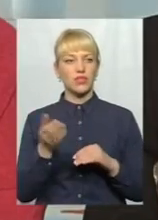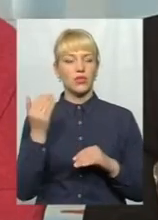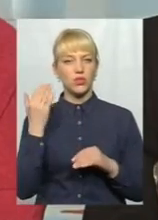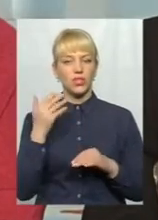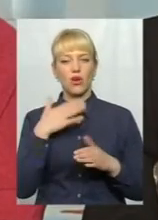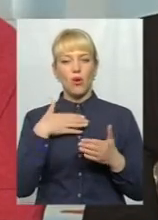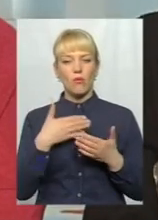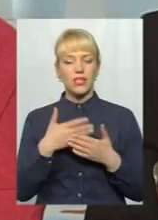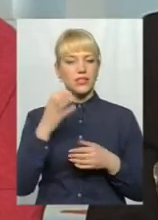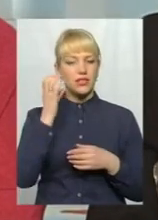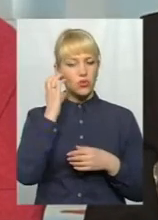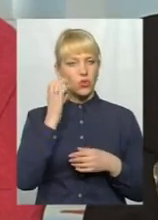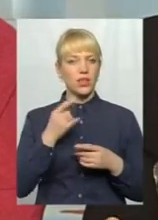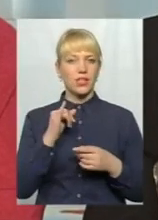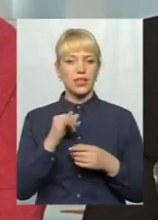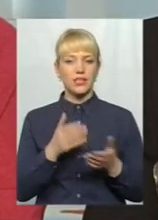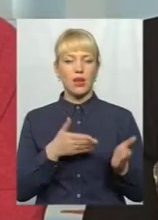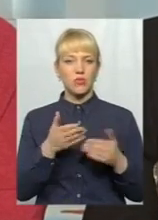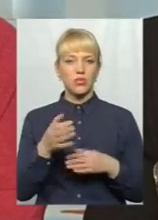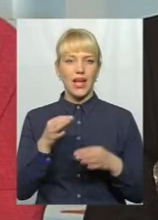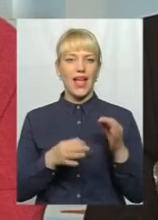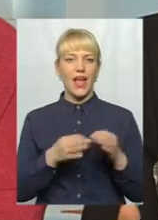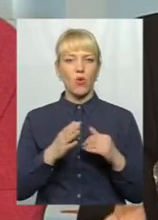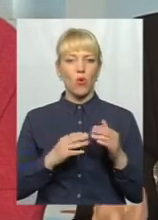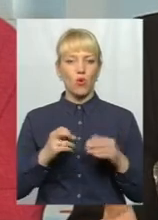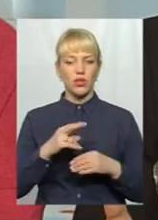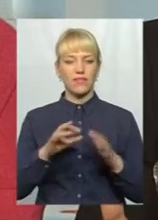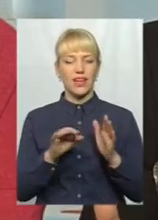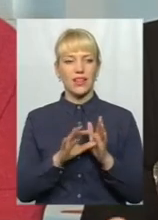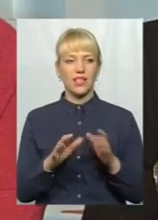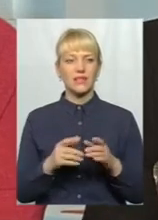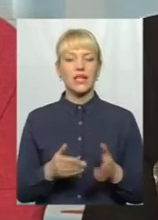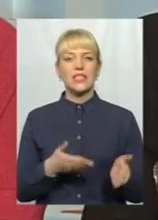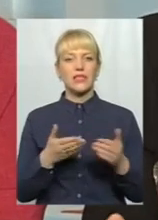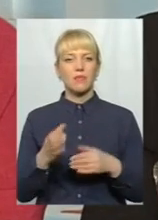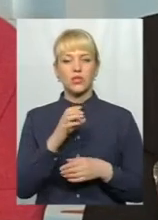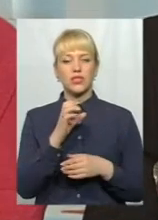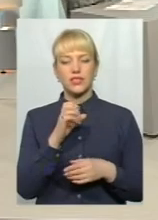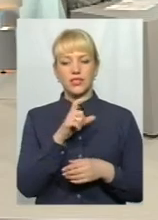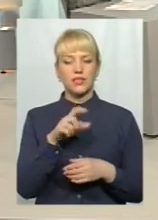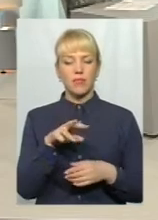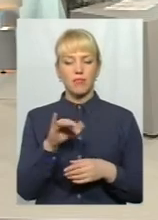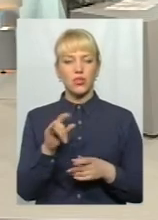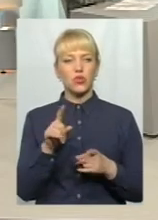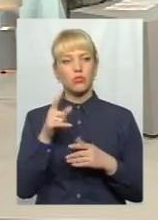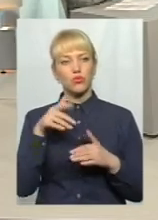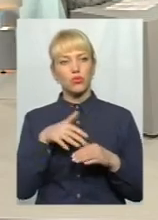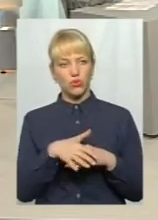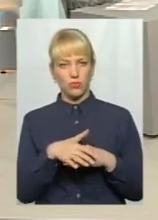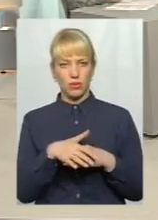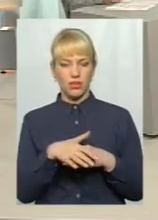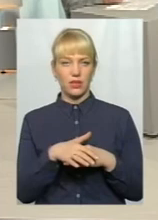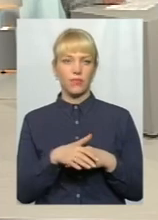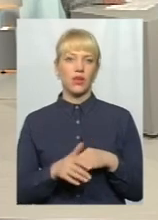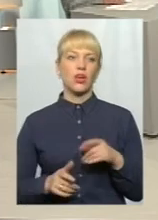слухання, запросити колегів, запросити енергетиків, запросити засоби маси інформації. Так, хоча б зрозуміти, чи варто витрачати